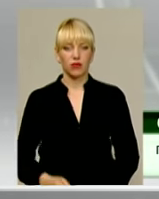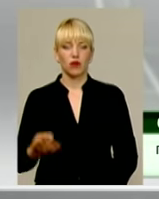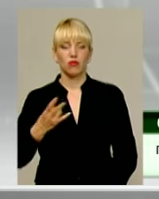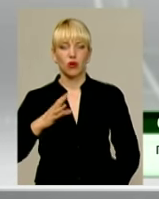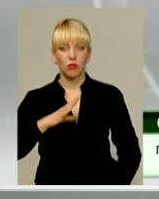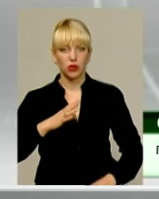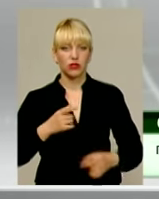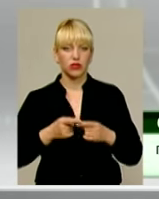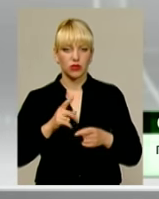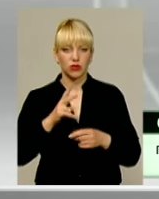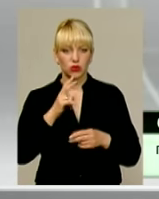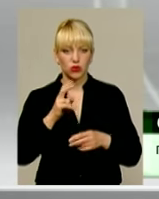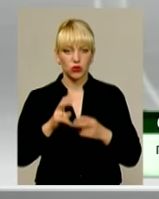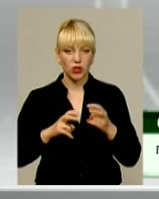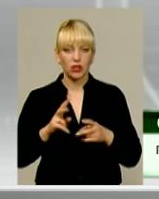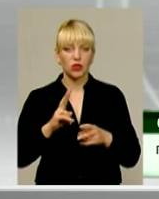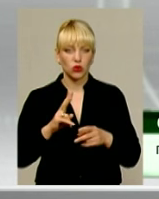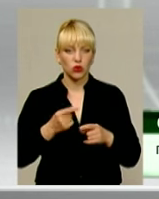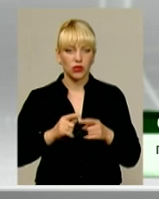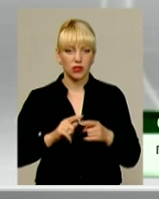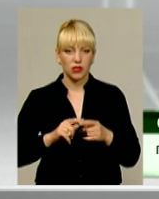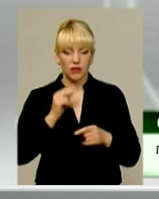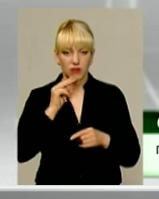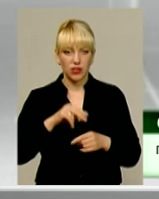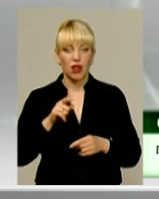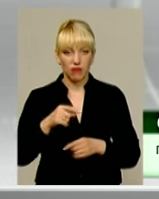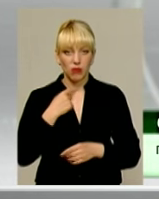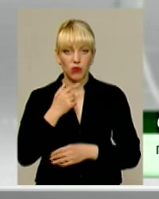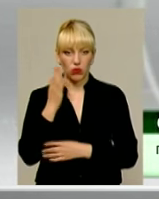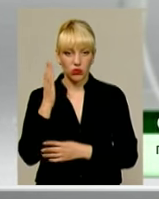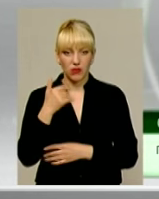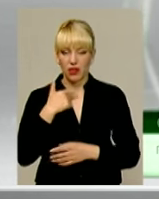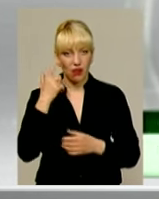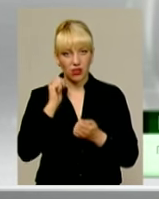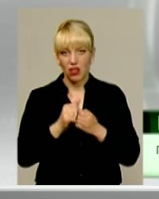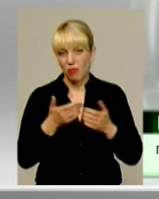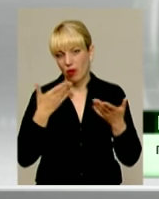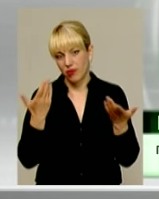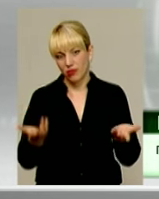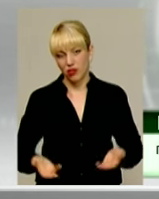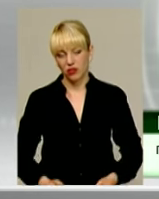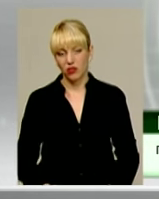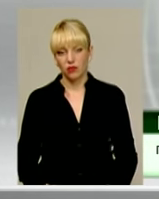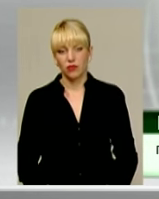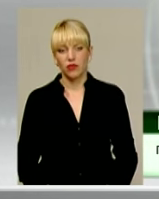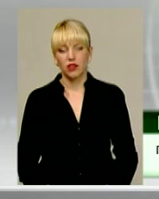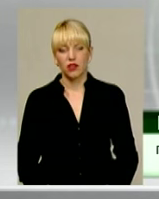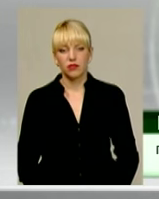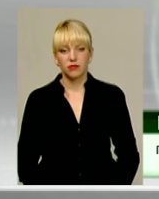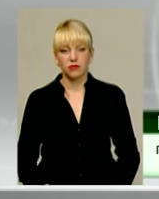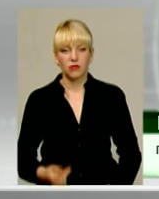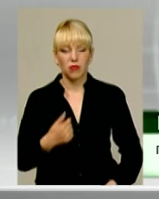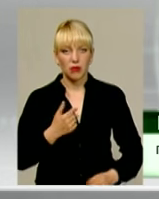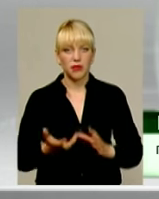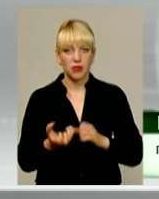мають бути якісь заключені, цього всього не було. Але ви таки проголосували? Я не пам'ятаю, шукати. Ми голосували, ми підтримали звернення.